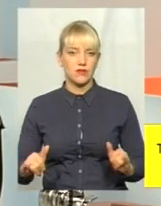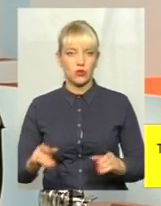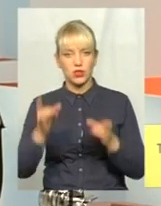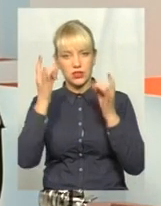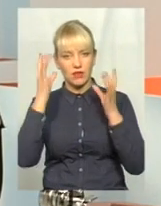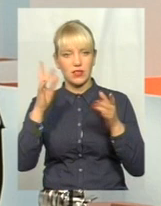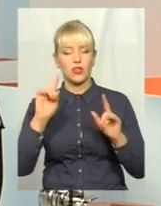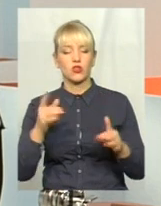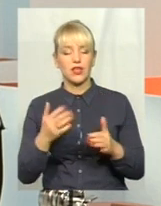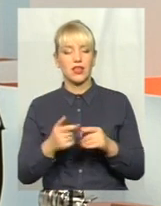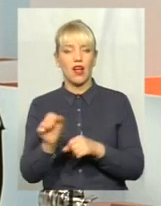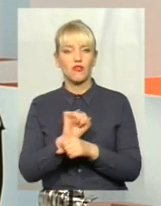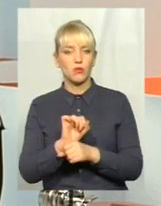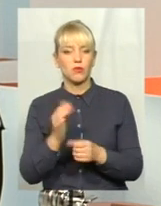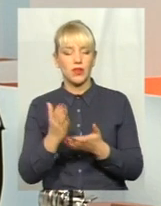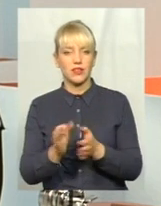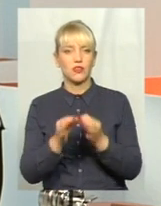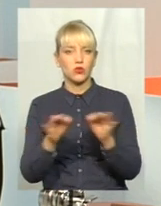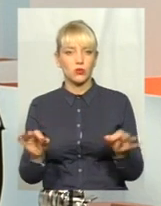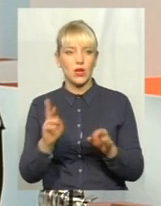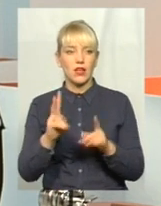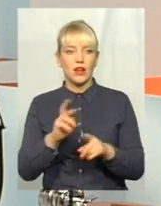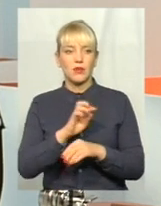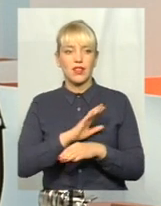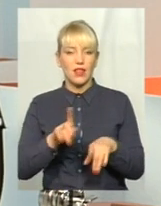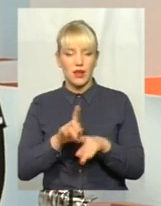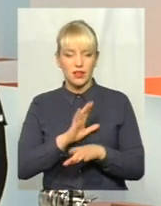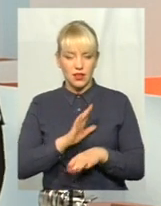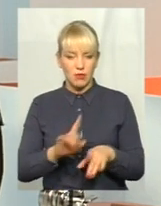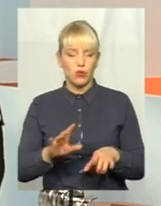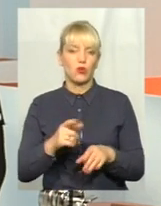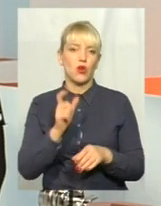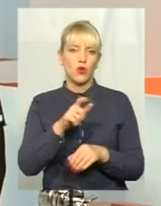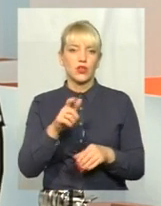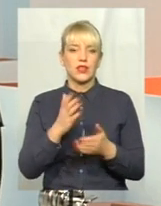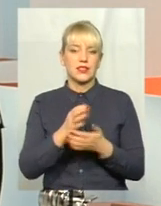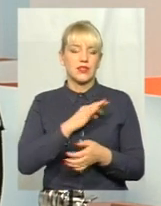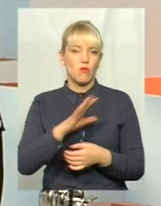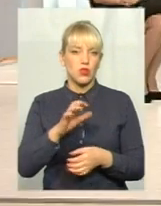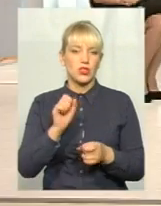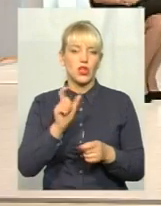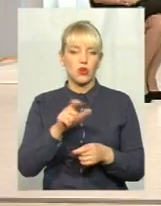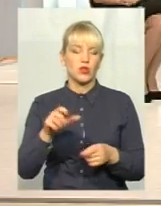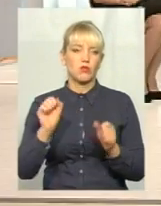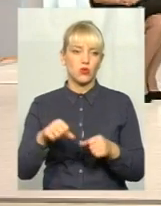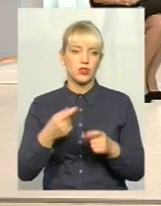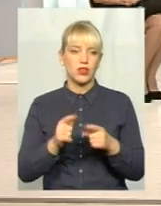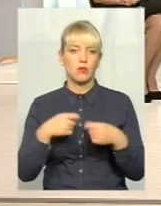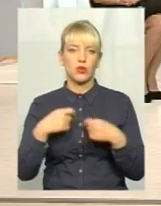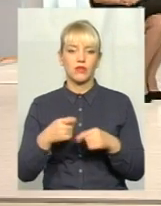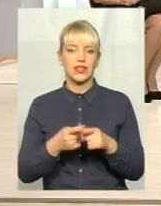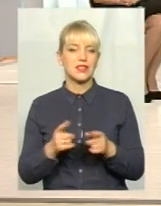автомобілі стають доступніші, і як би там не було мешканці, стають більш-менш заможніші, можуть їх придбавати. Це шлях в нікуди.